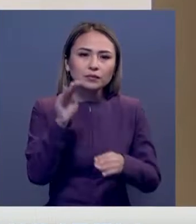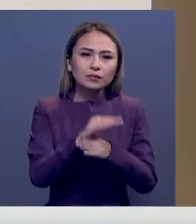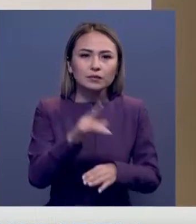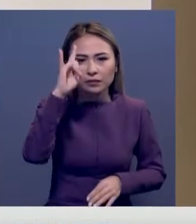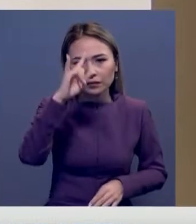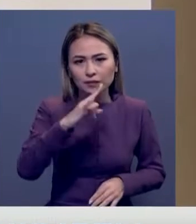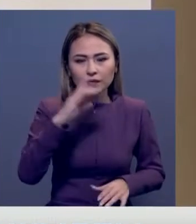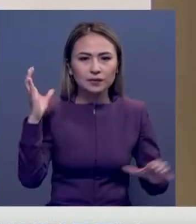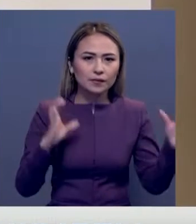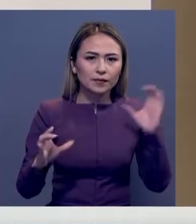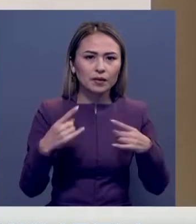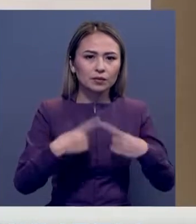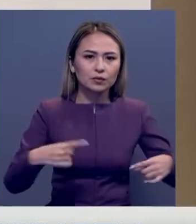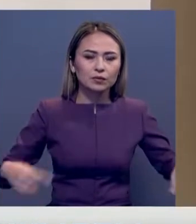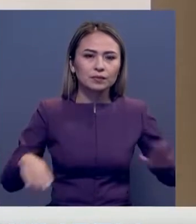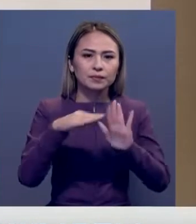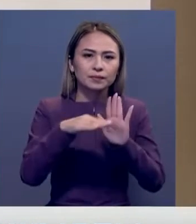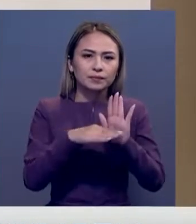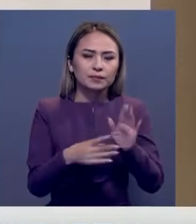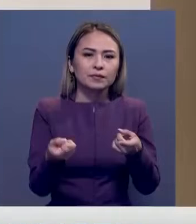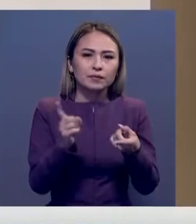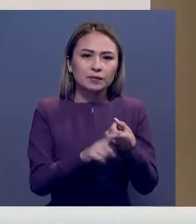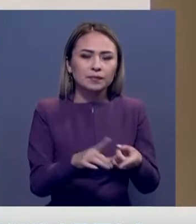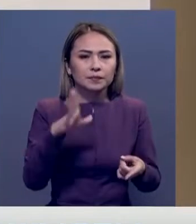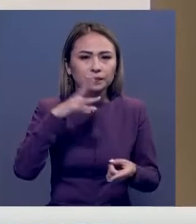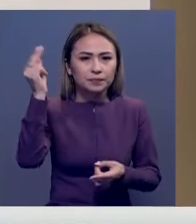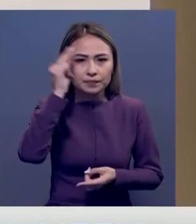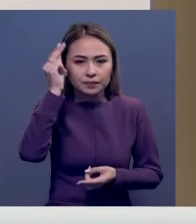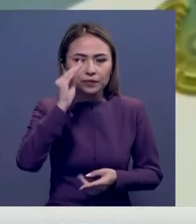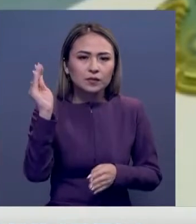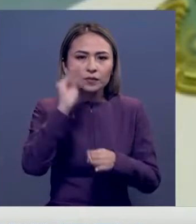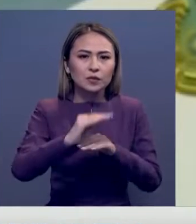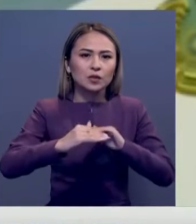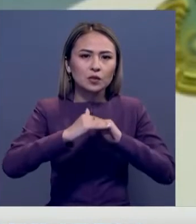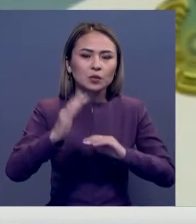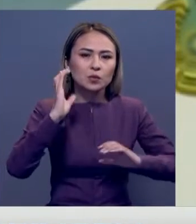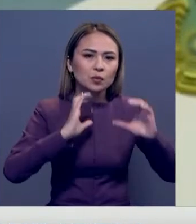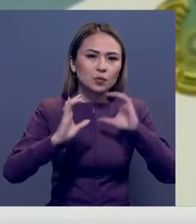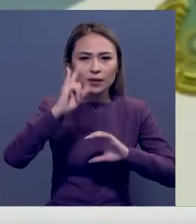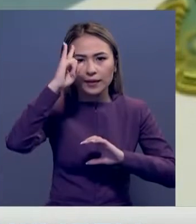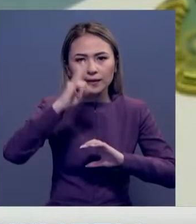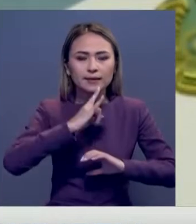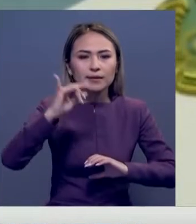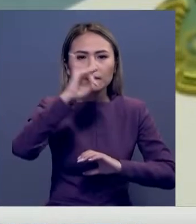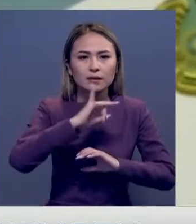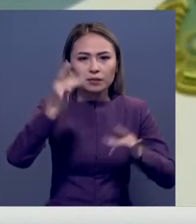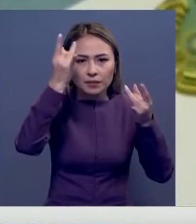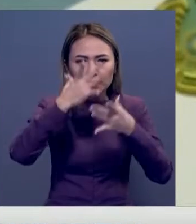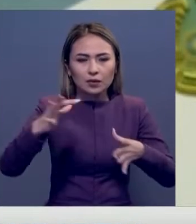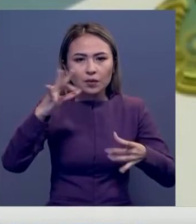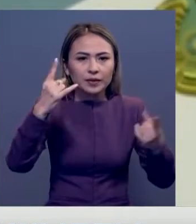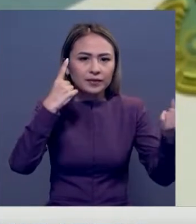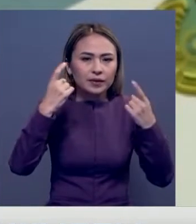жерде Қазақстандық студенттер түрлі бағдарламалар бойынша білім алады. Сонымен қатар жергілікті студенттермен Қазақстан тарихымен мәдениетті жайлы